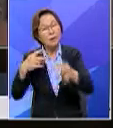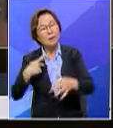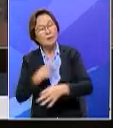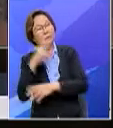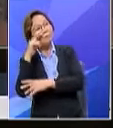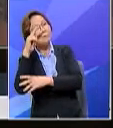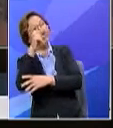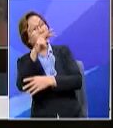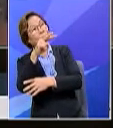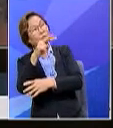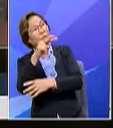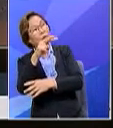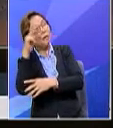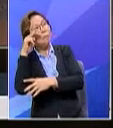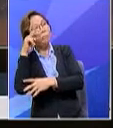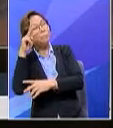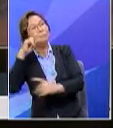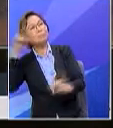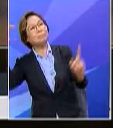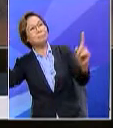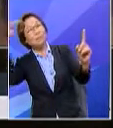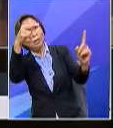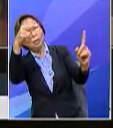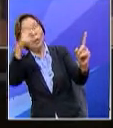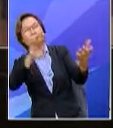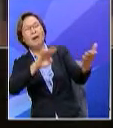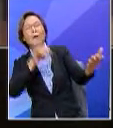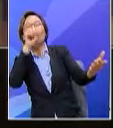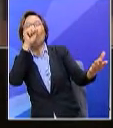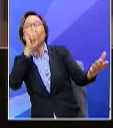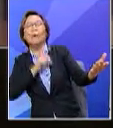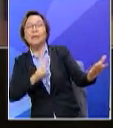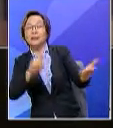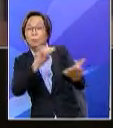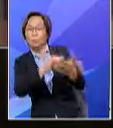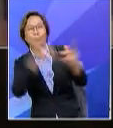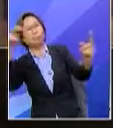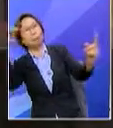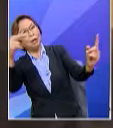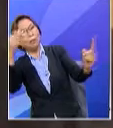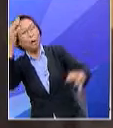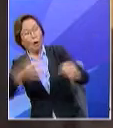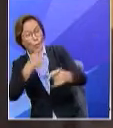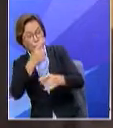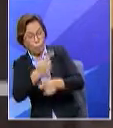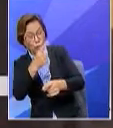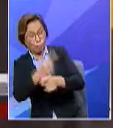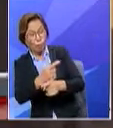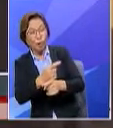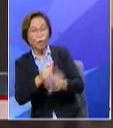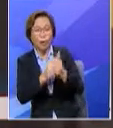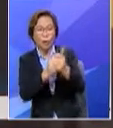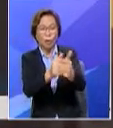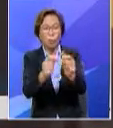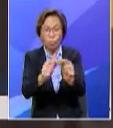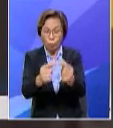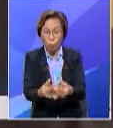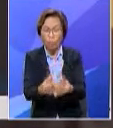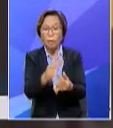tengok dari segi sudut spekrum nasyik itu sendiri maknanya kalau kita betul-betul berlandaskan Al-Quran dan Sunnah Nabi sendiri